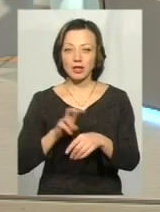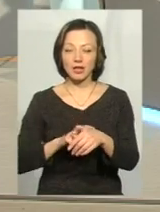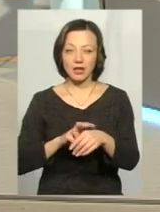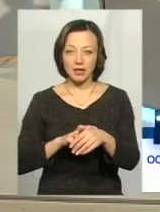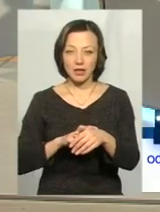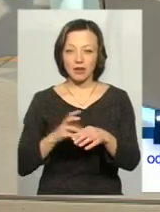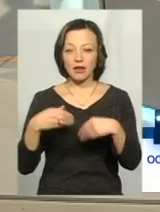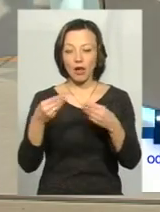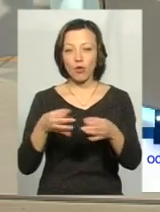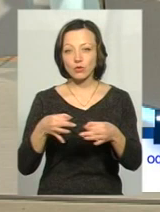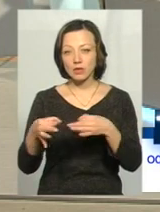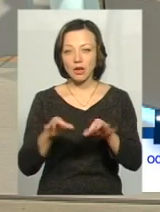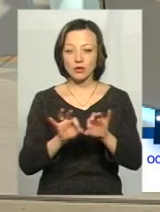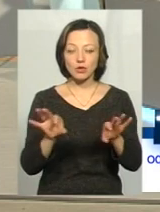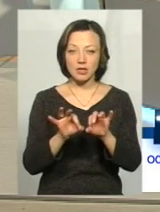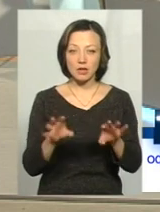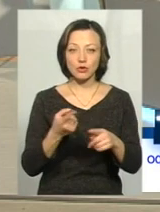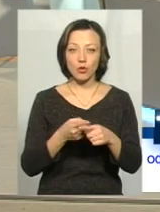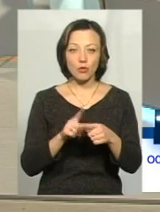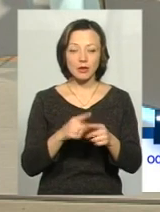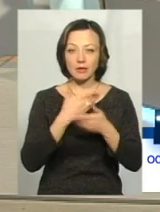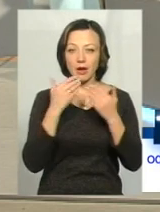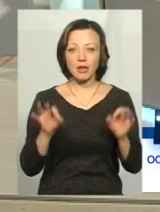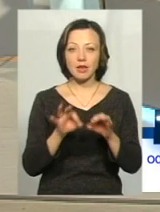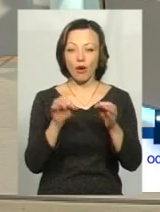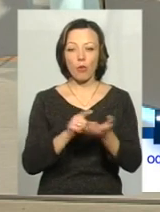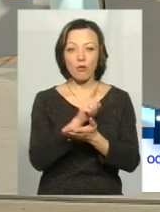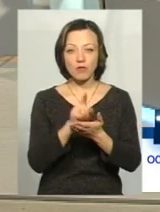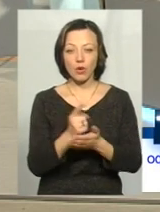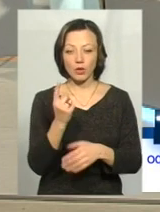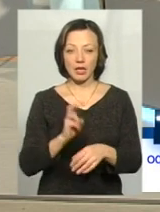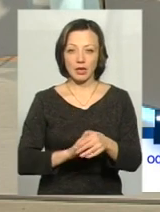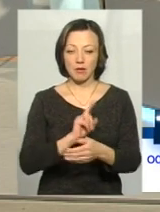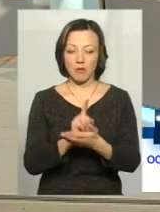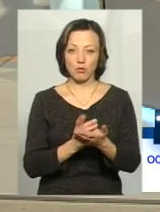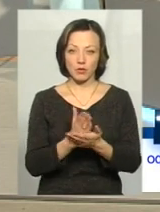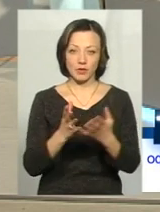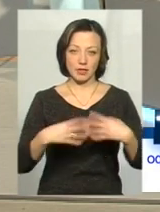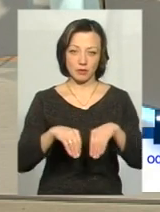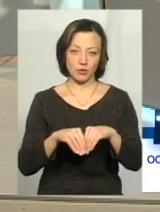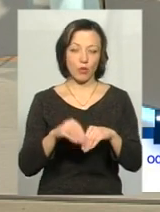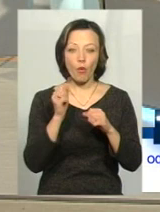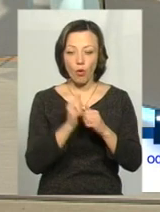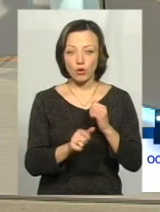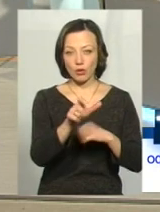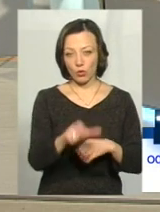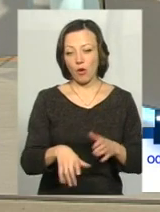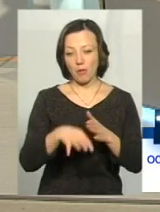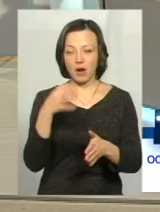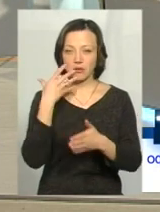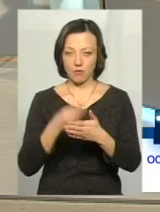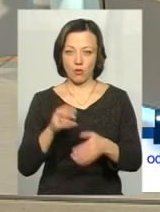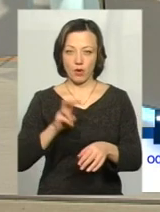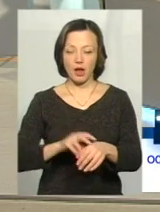дає консультації, роз'яснення. Тому немає ніякого обов'язку, що один лікар має обслуговувати сім'ю. Кожен обирає свого